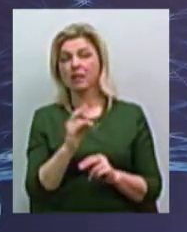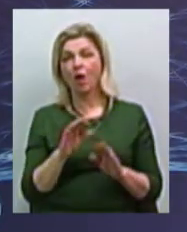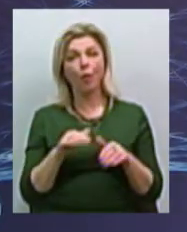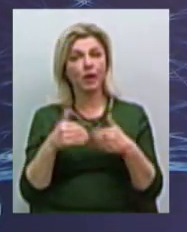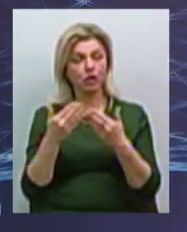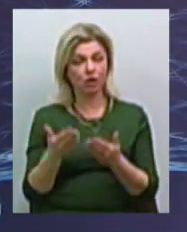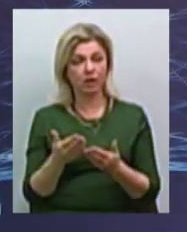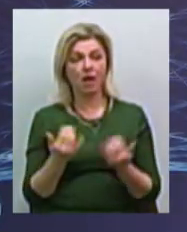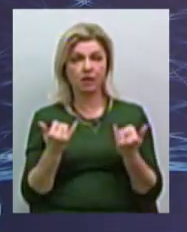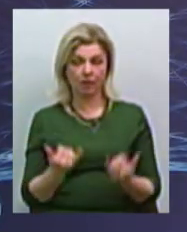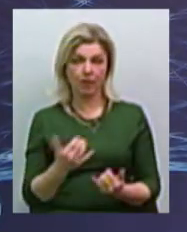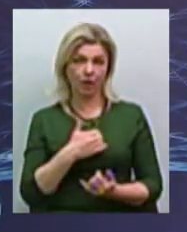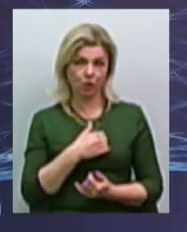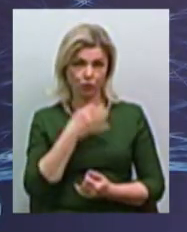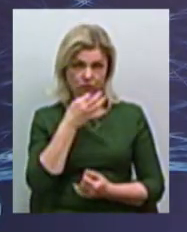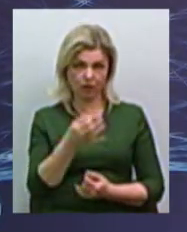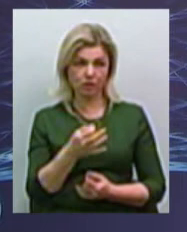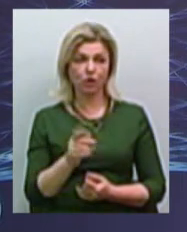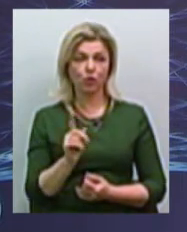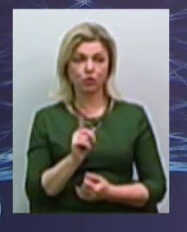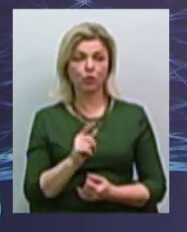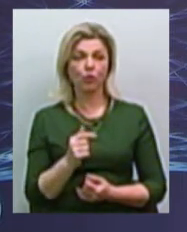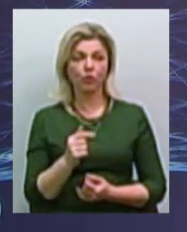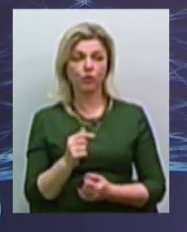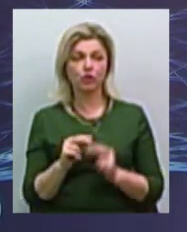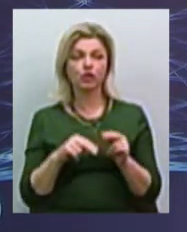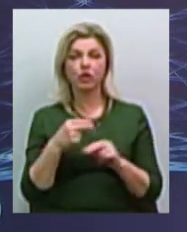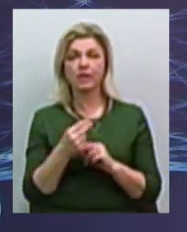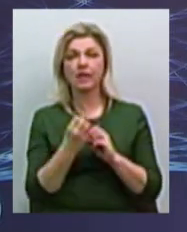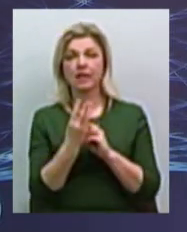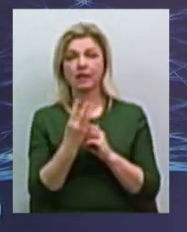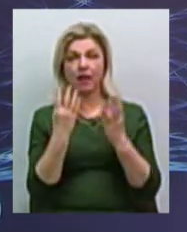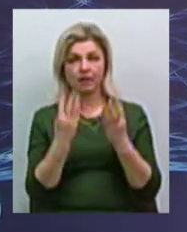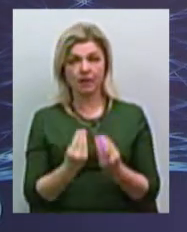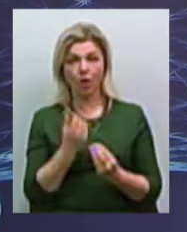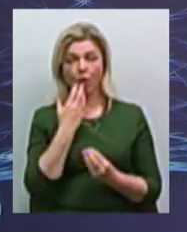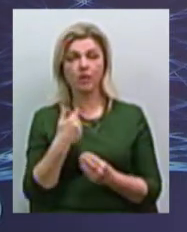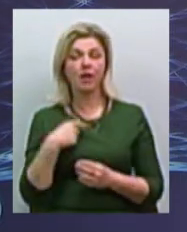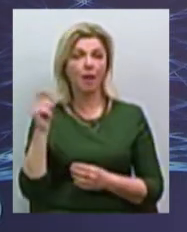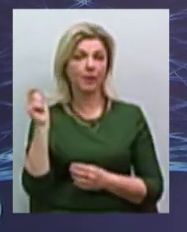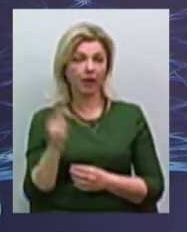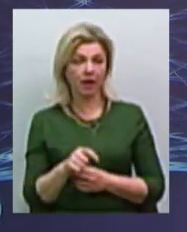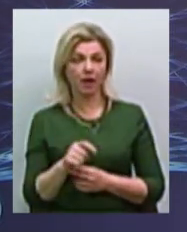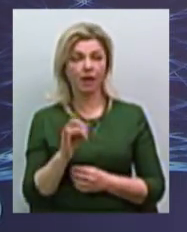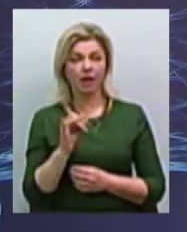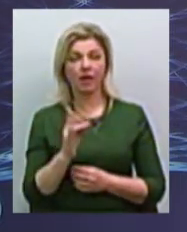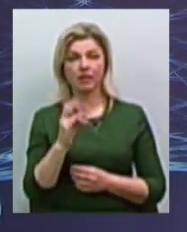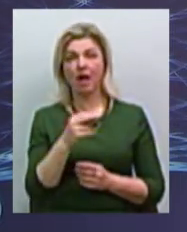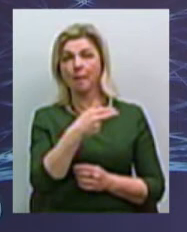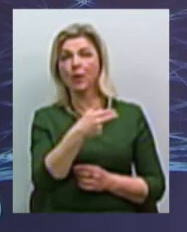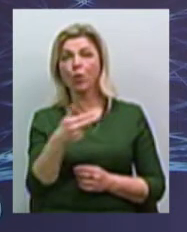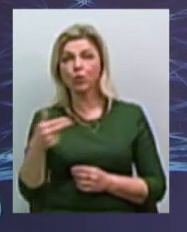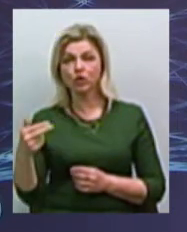вам хочу сказати, що я був дивно, коли через 13 днів, коли я приїхав, і на бігучій строкі я